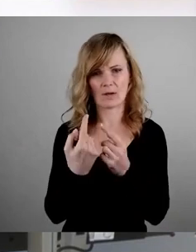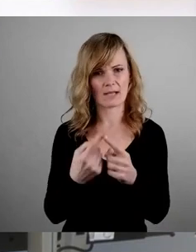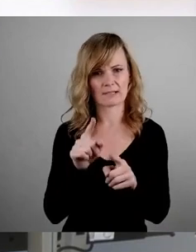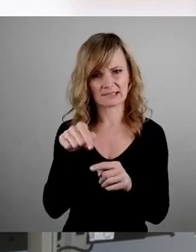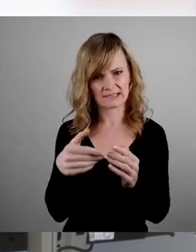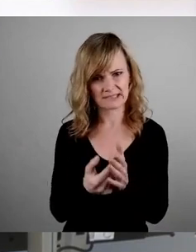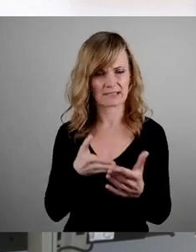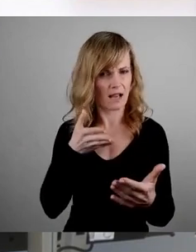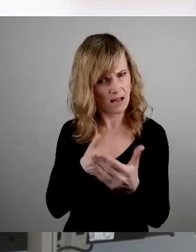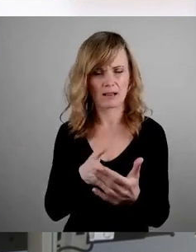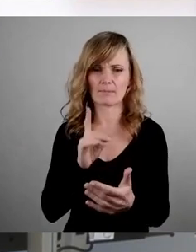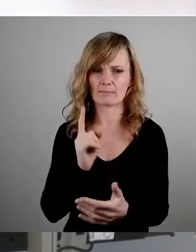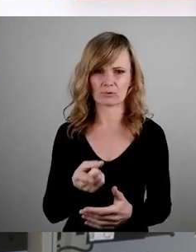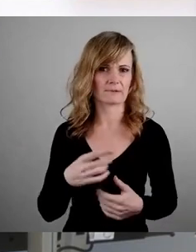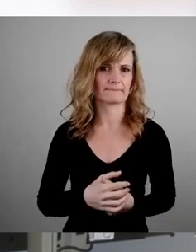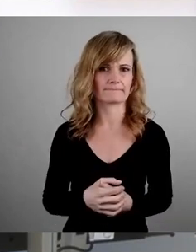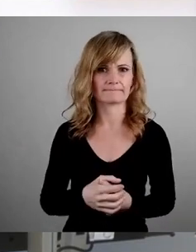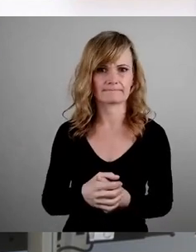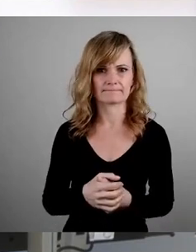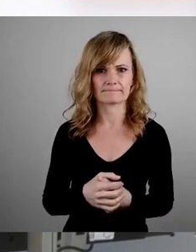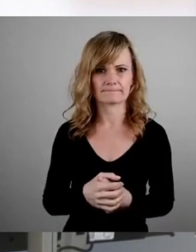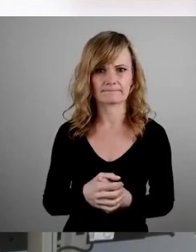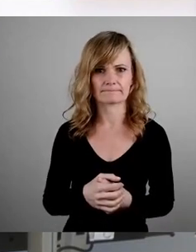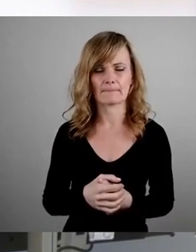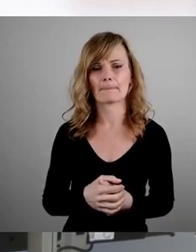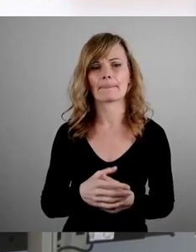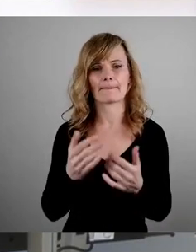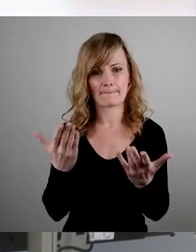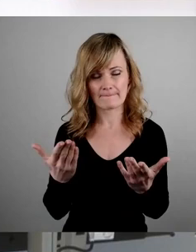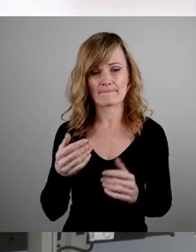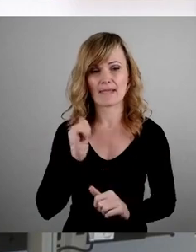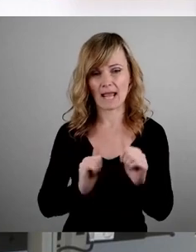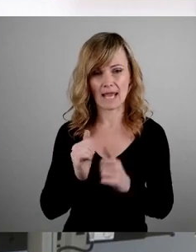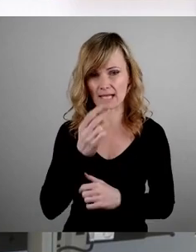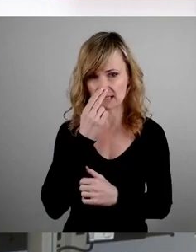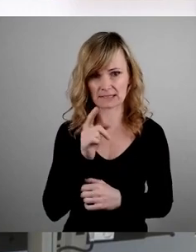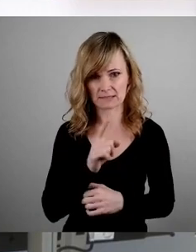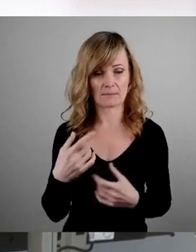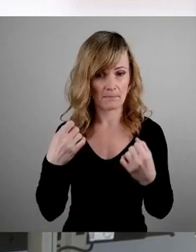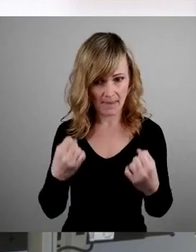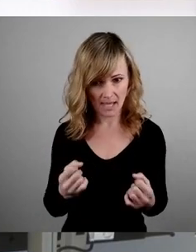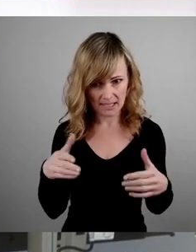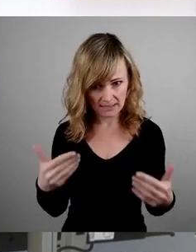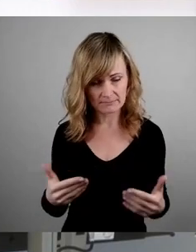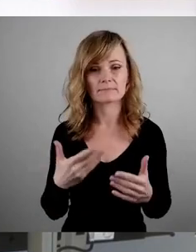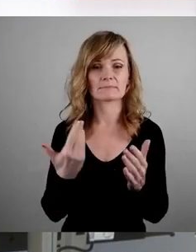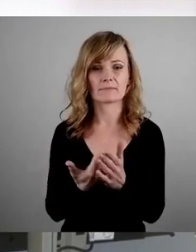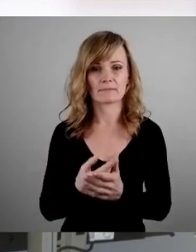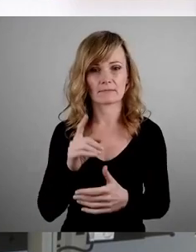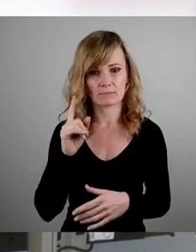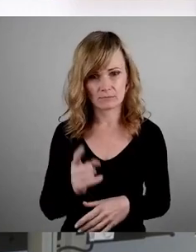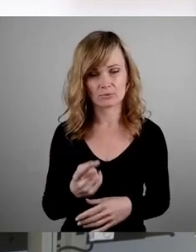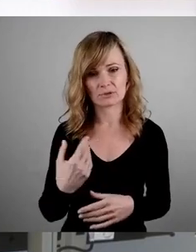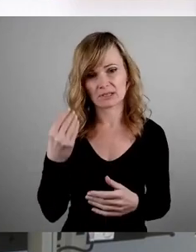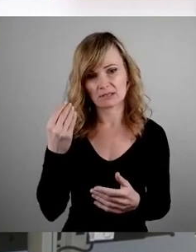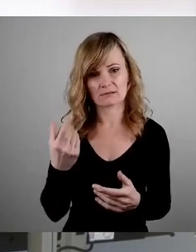mal gestoppt wird. Das zeichnet sich derzeit aber leider nicht ab, dass es hierfür Mehrheiten gibt. Deswegen muss man ja letztendlich auch nehmen, was man hier